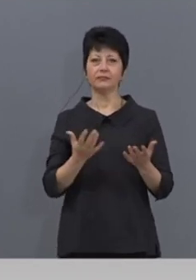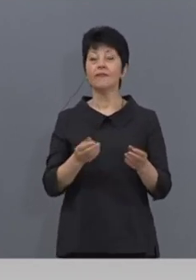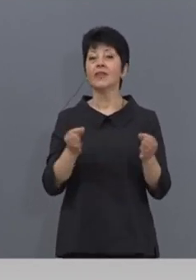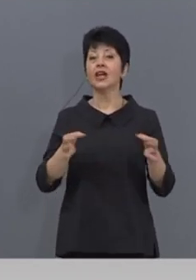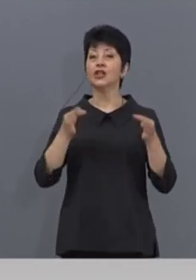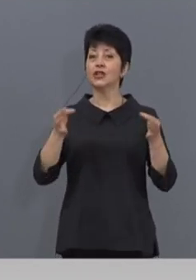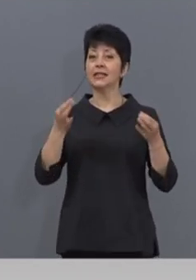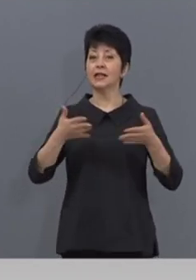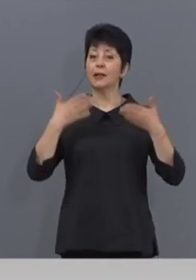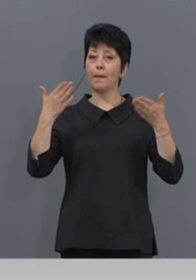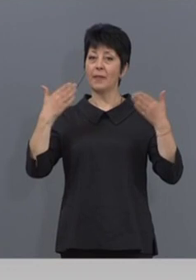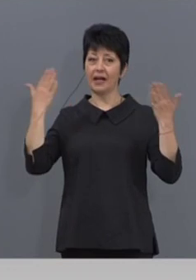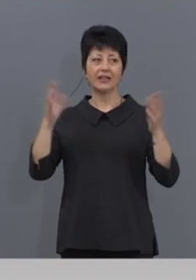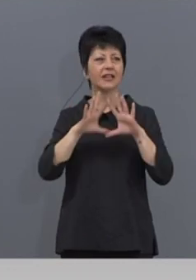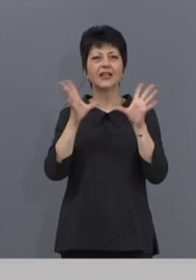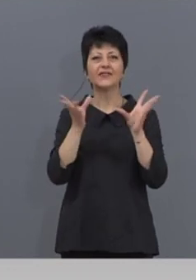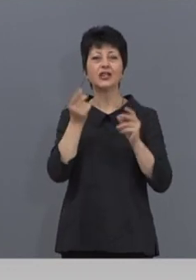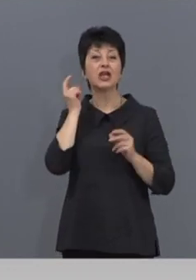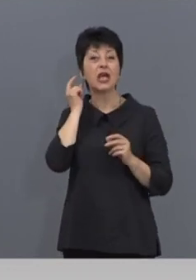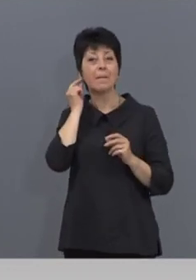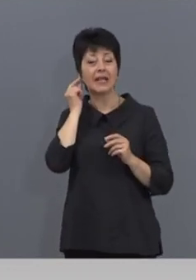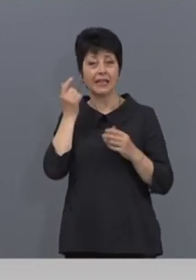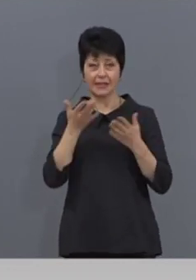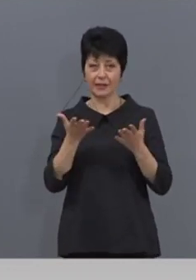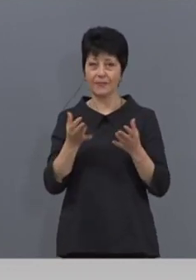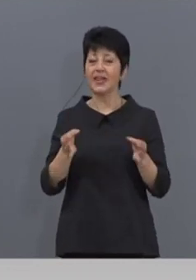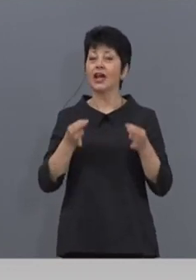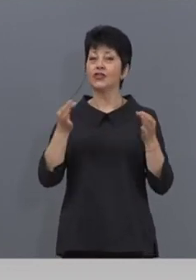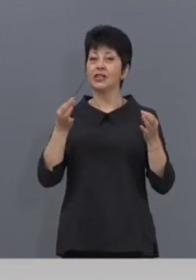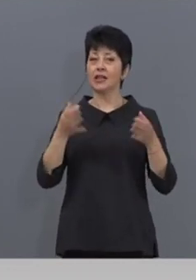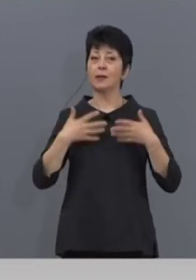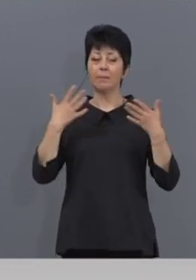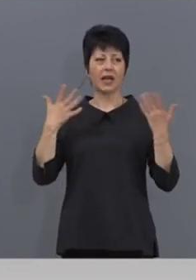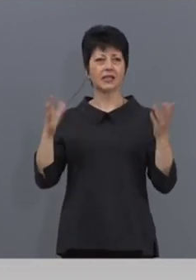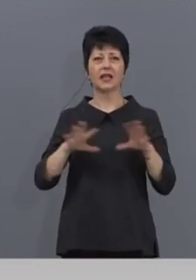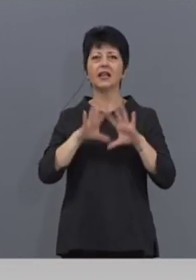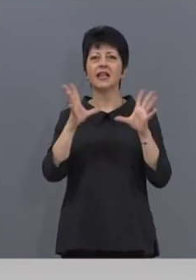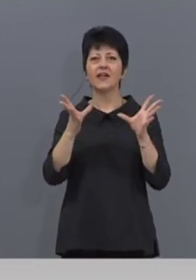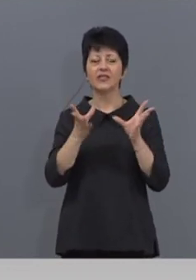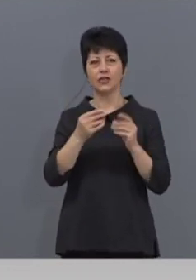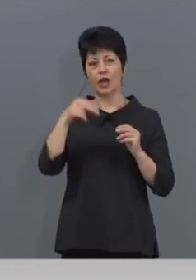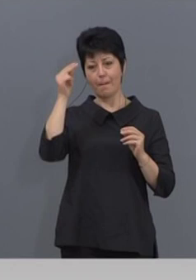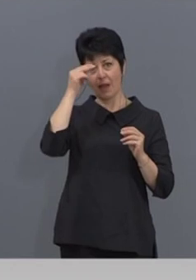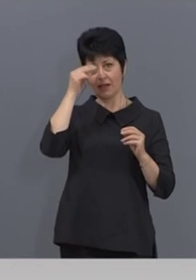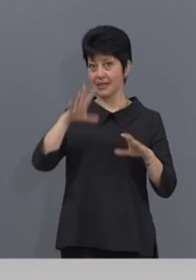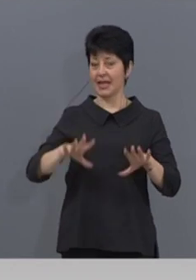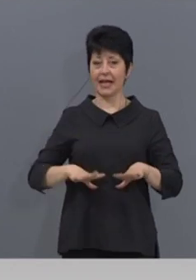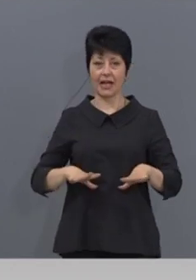празники на всички именици, честит празники на всички български граждани, които с